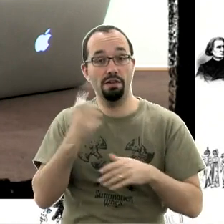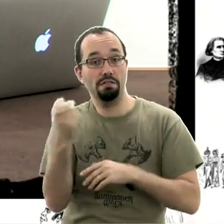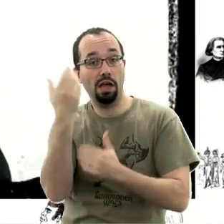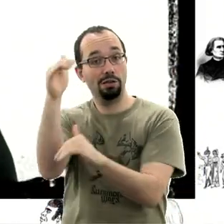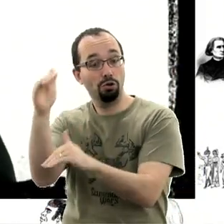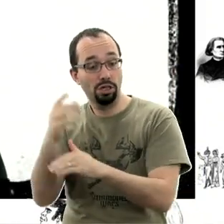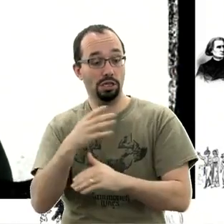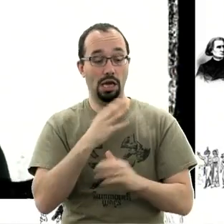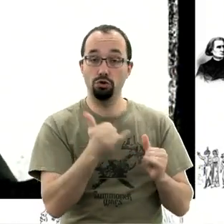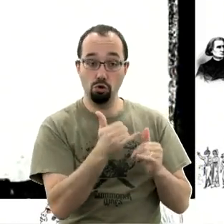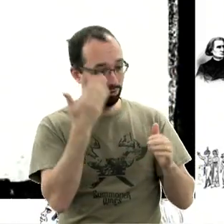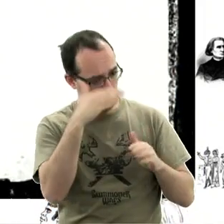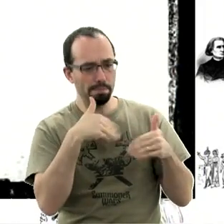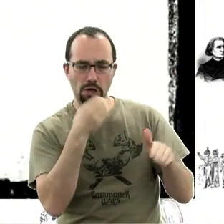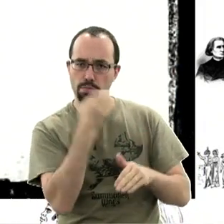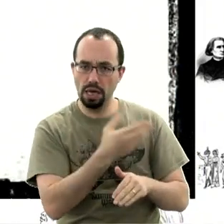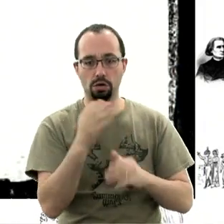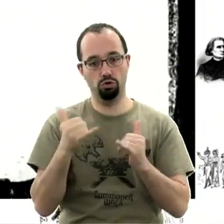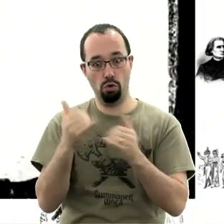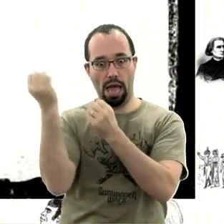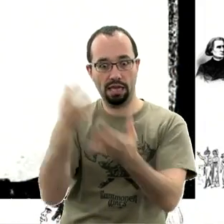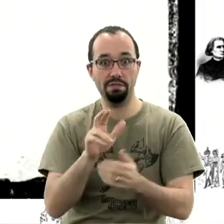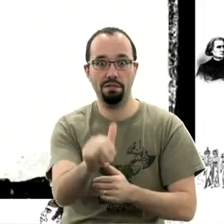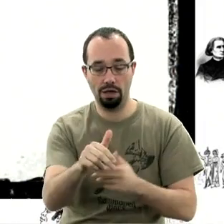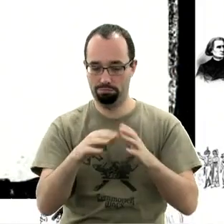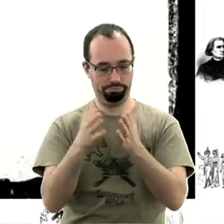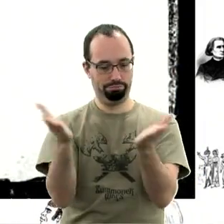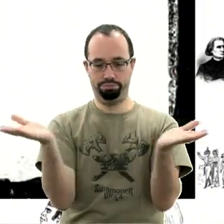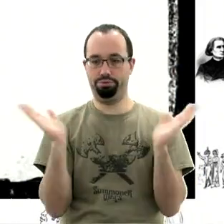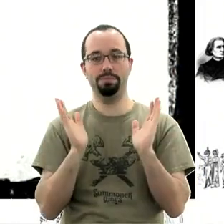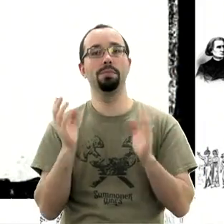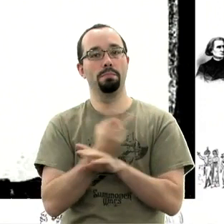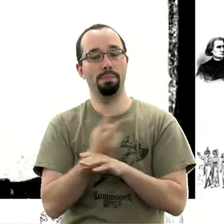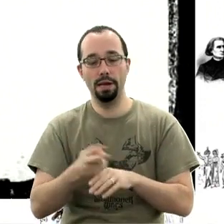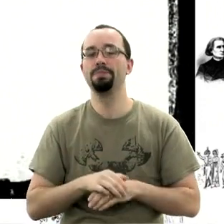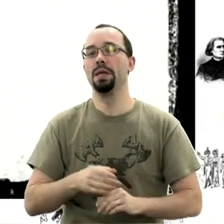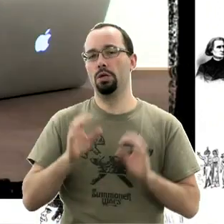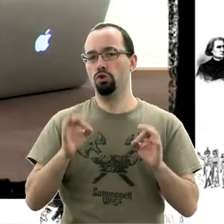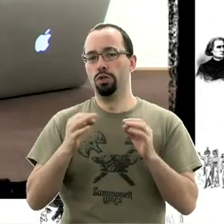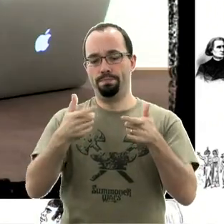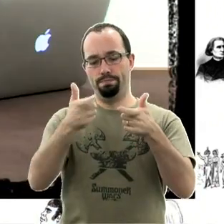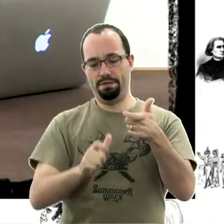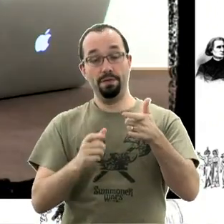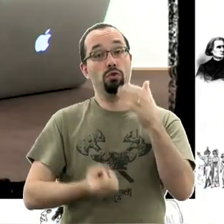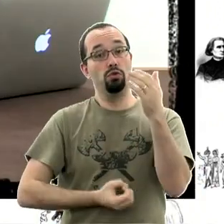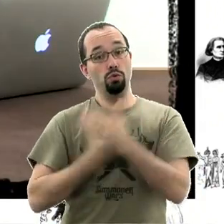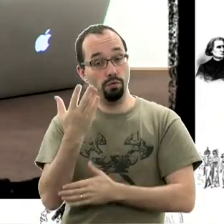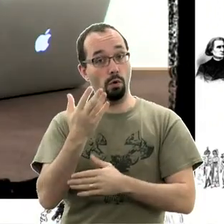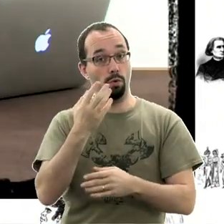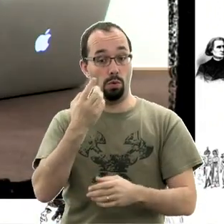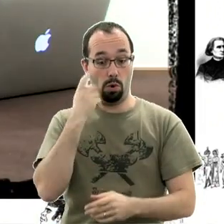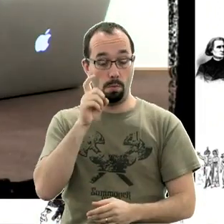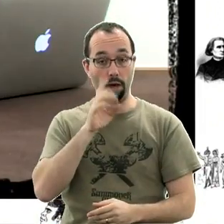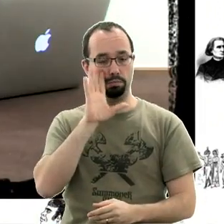qu'ils fonctionnent, des jeux qui vont arriver. Enfin bref, un joli panel et tout ça. va arriver à discuter un petit peu d'un nouveau phénomène que nous avons constaté